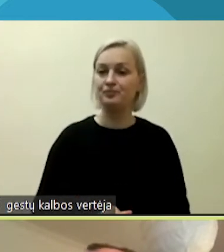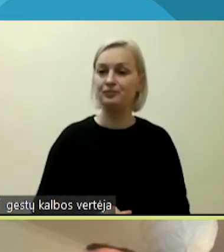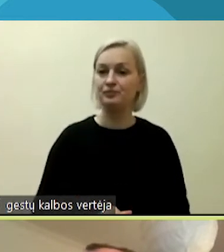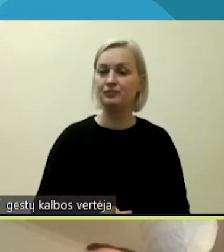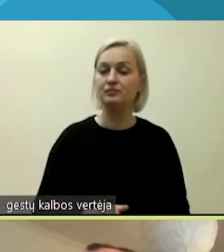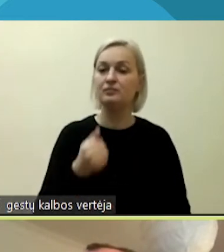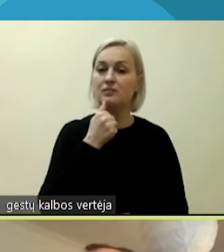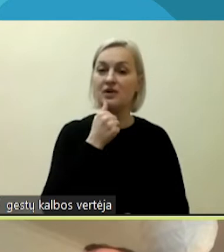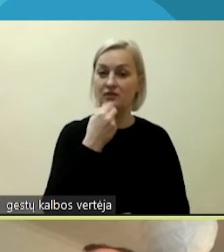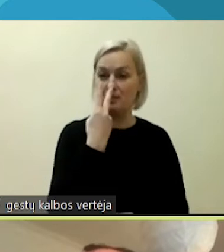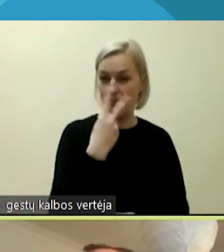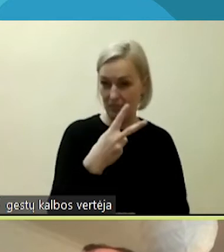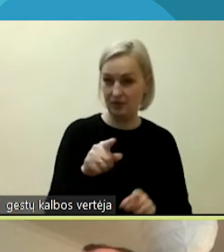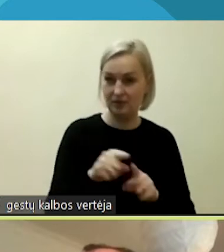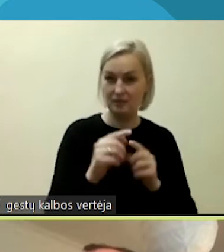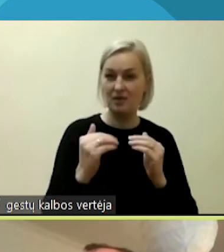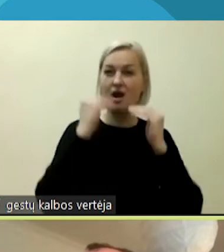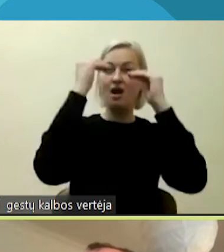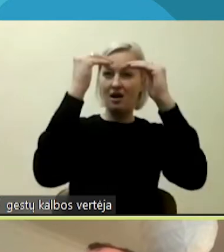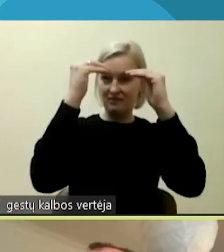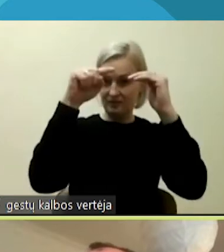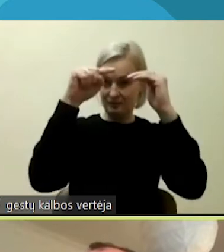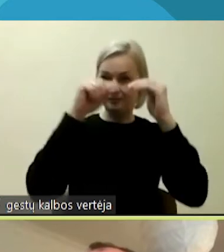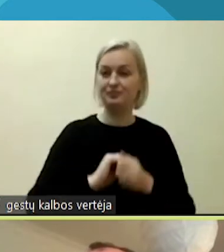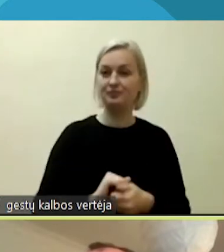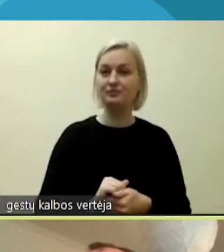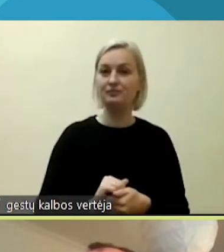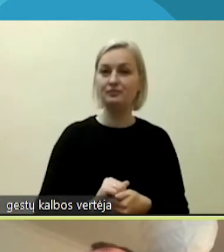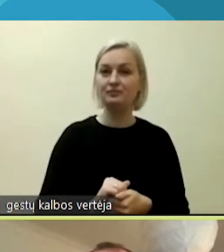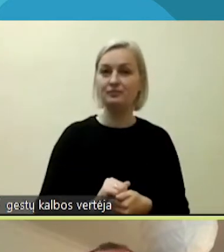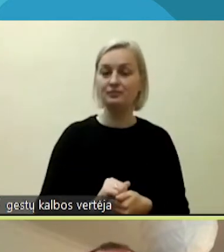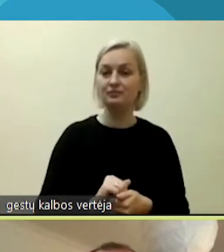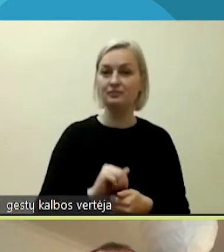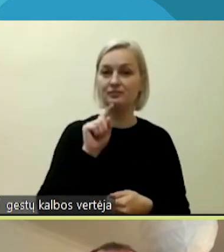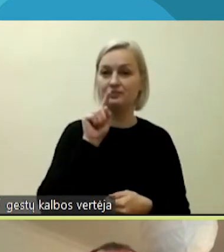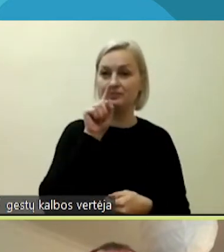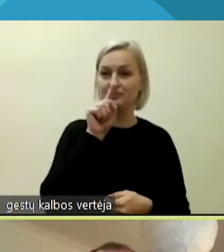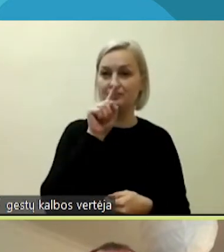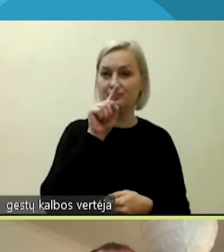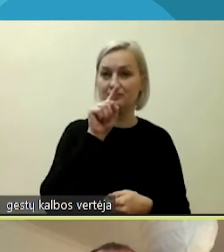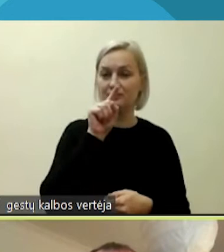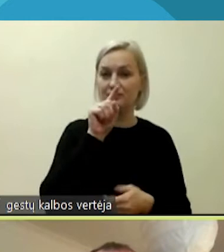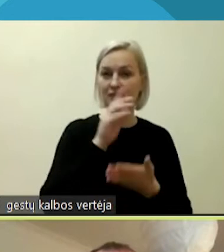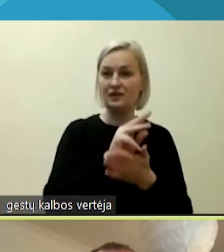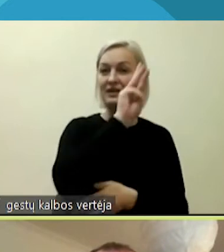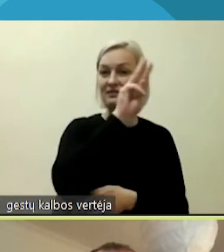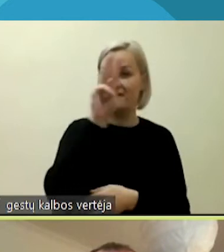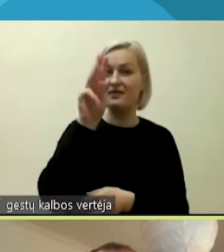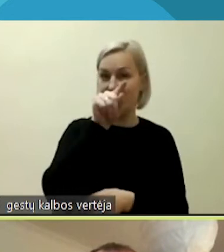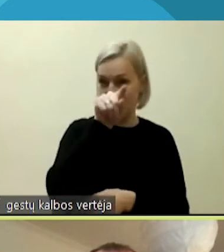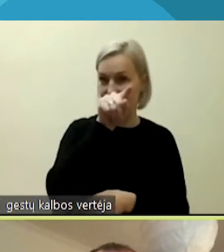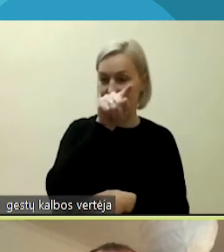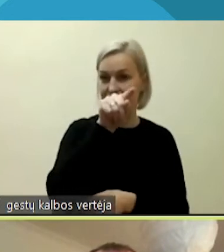pažvelgtumėte į viršų, šio interneto svetainėje